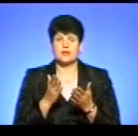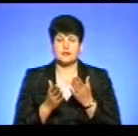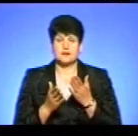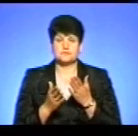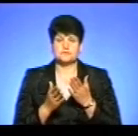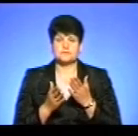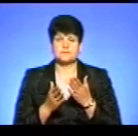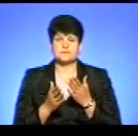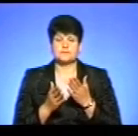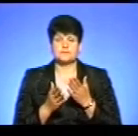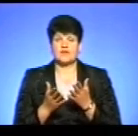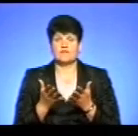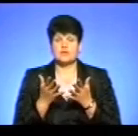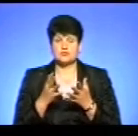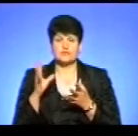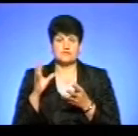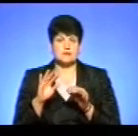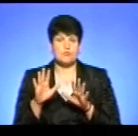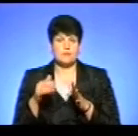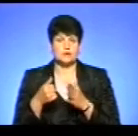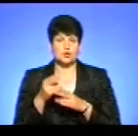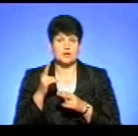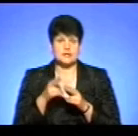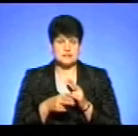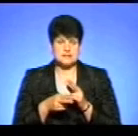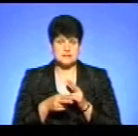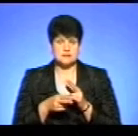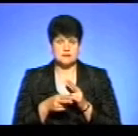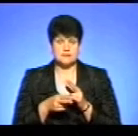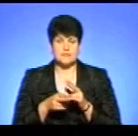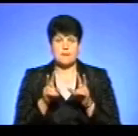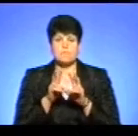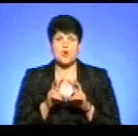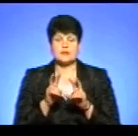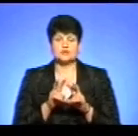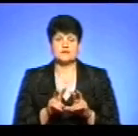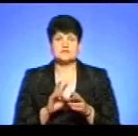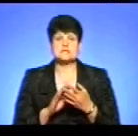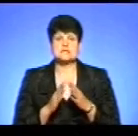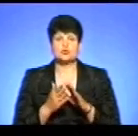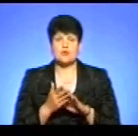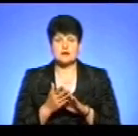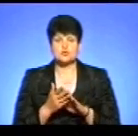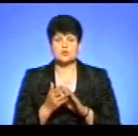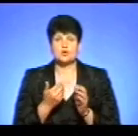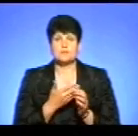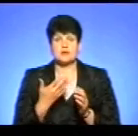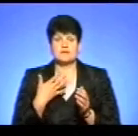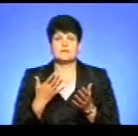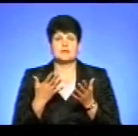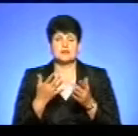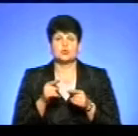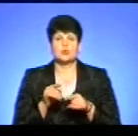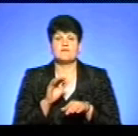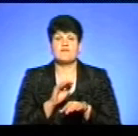Однак, з'ясувавши вже всі моменти до кінця і проаналізувавши ситуацію, ми з'ясували той